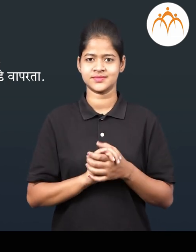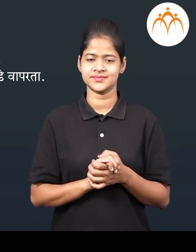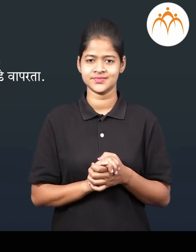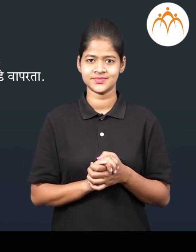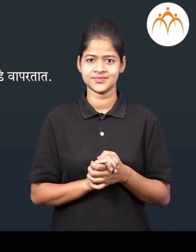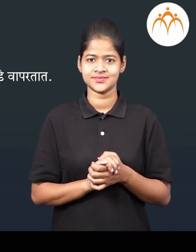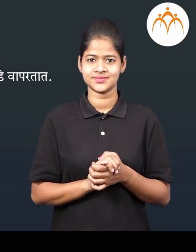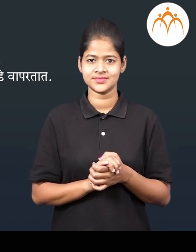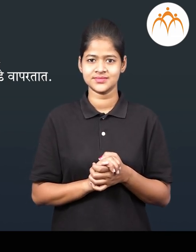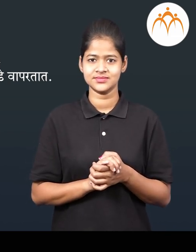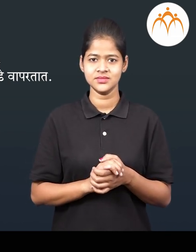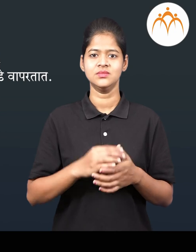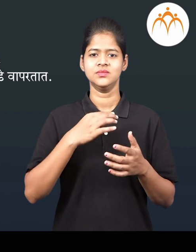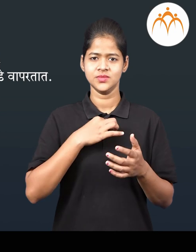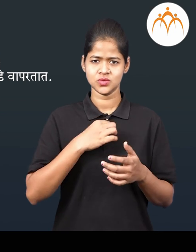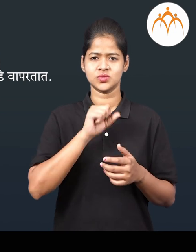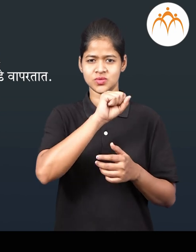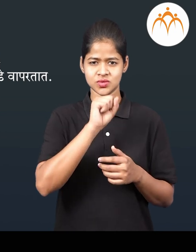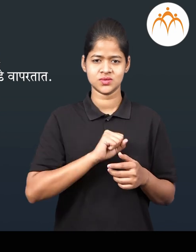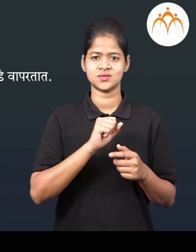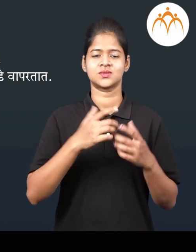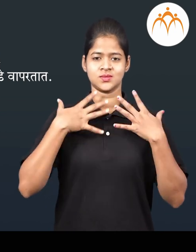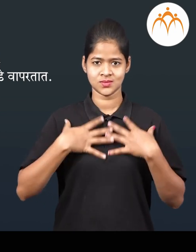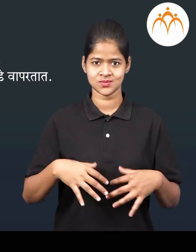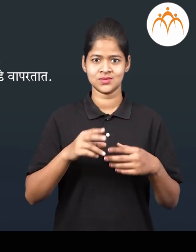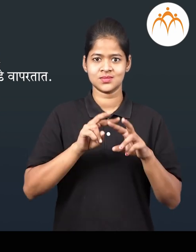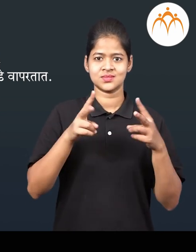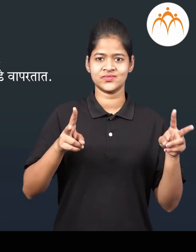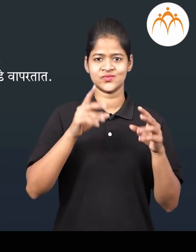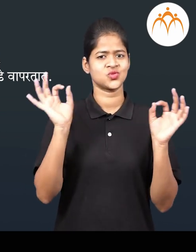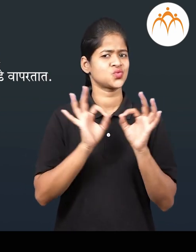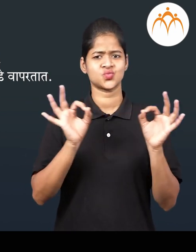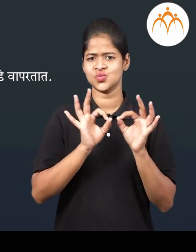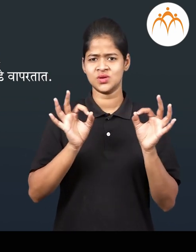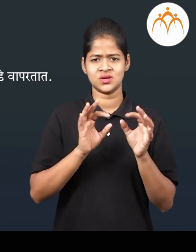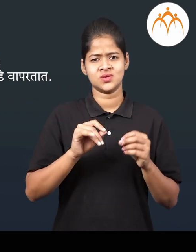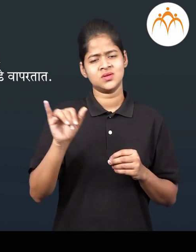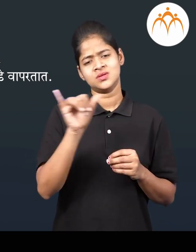लोकान चा पोशाखात कोणती ही विवीधता नस्ते